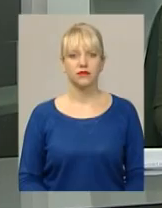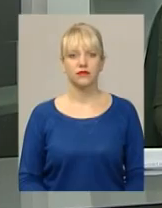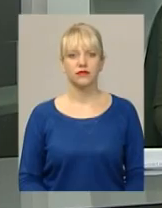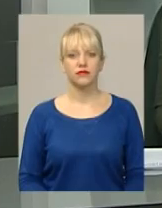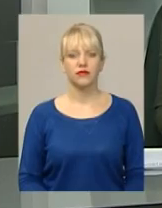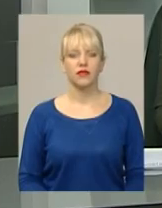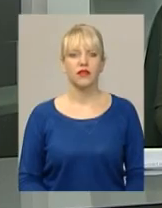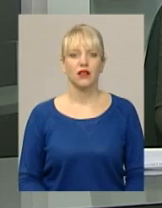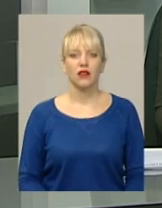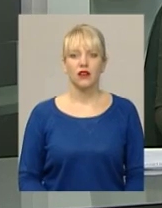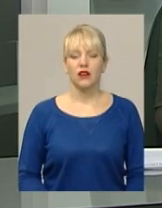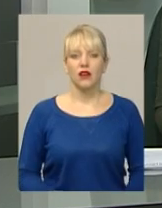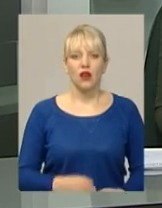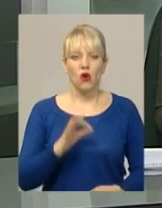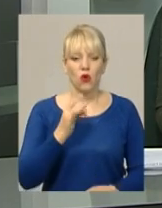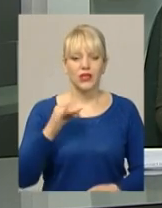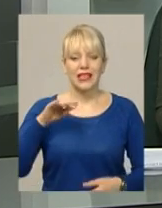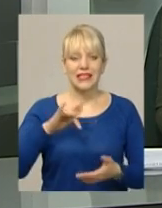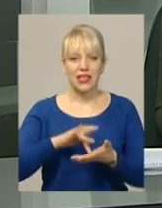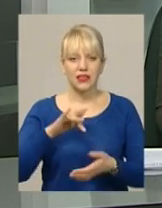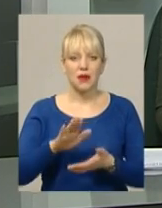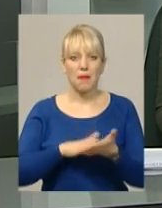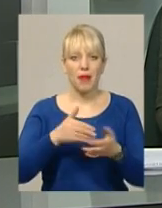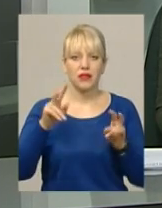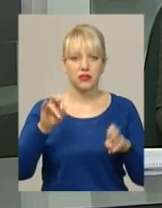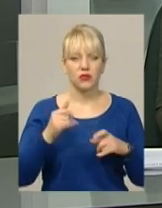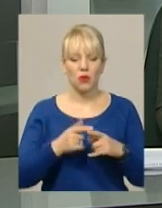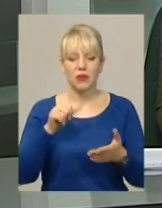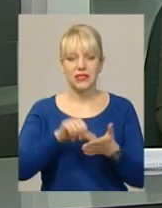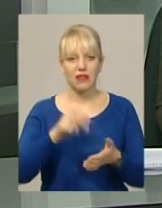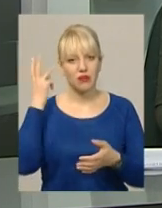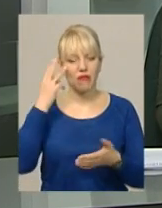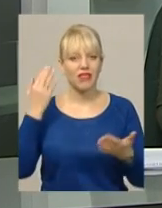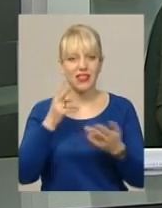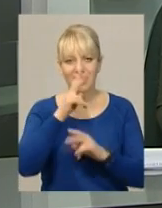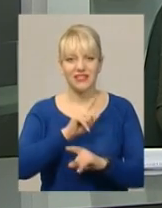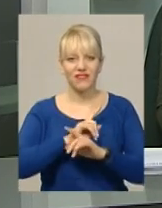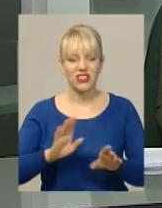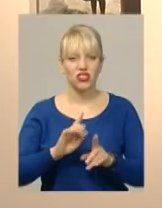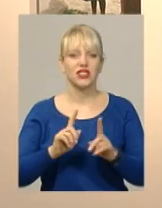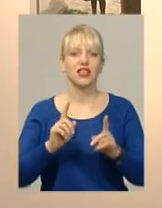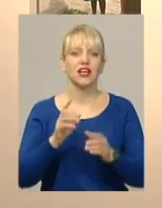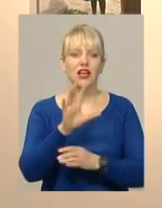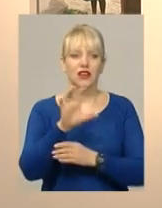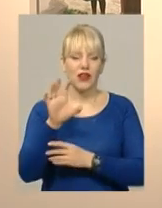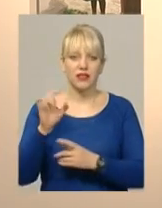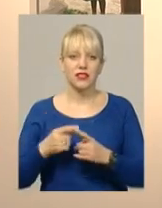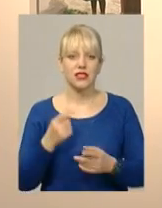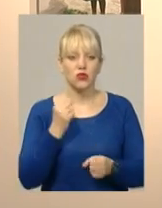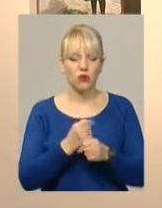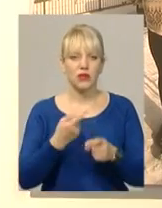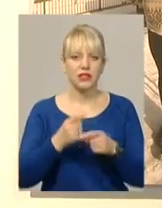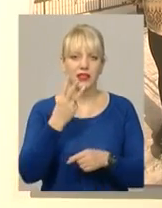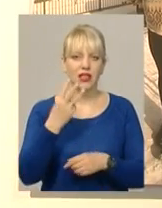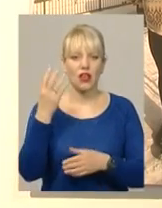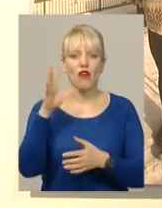У арт-центрі «Масло» нині представлять знайомий Хмельницький у незвичних ракурсах. Зроблять це у світлинах три фотохудожники